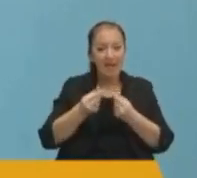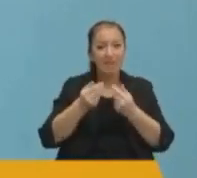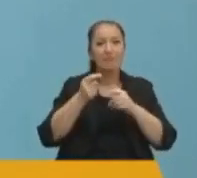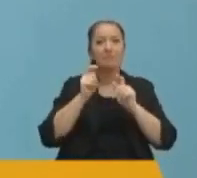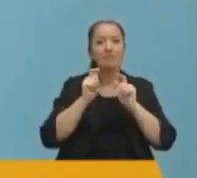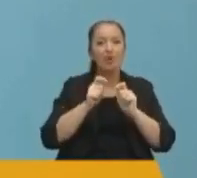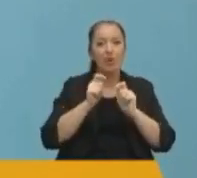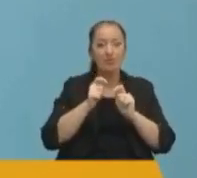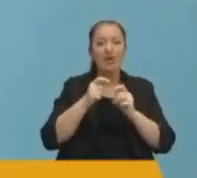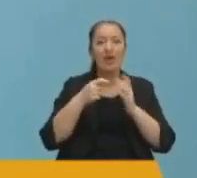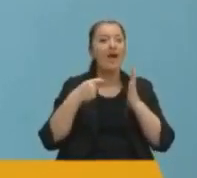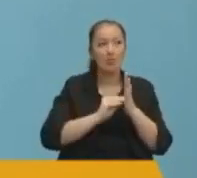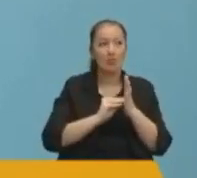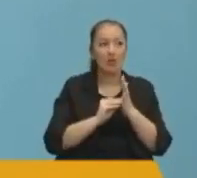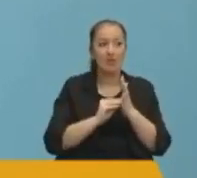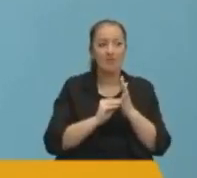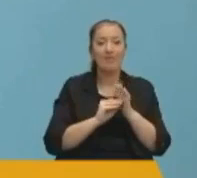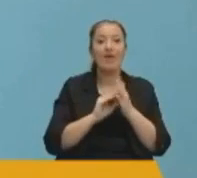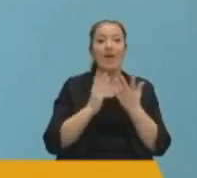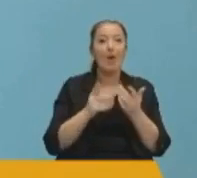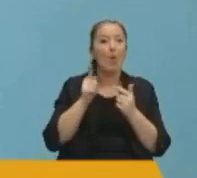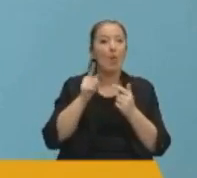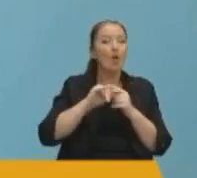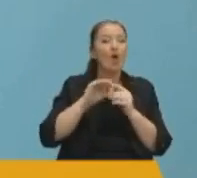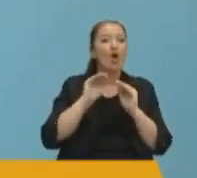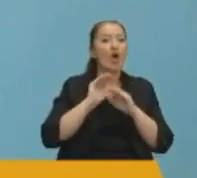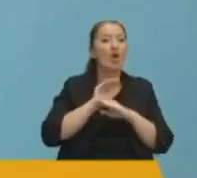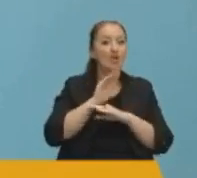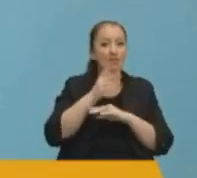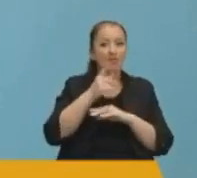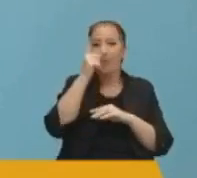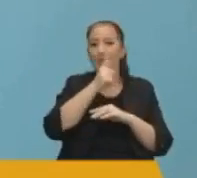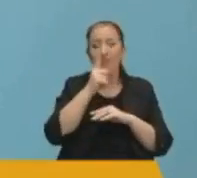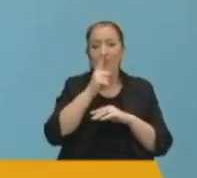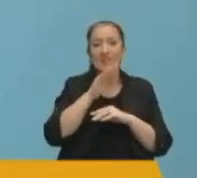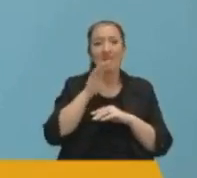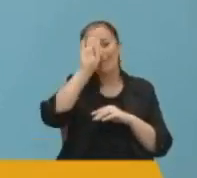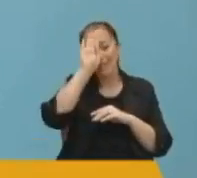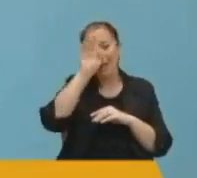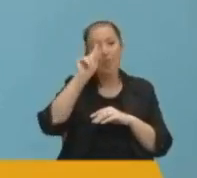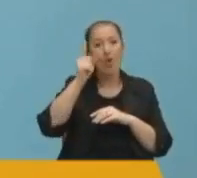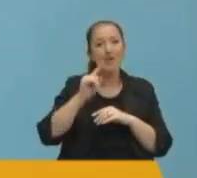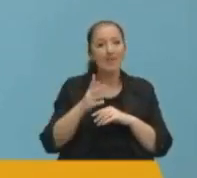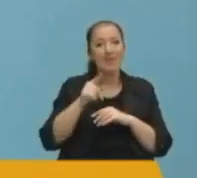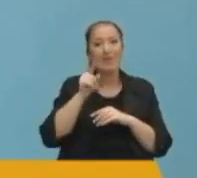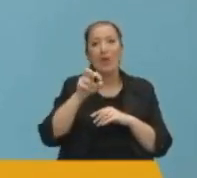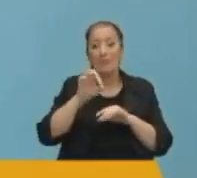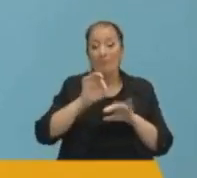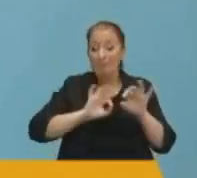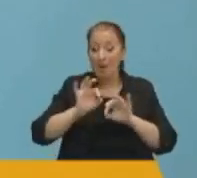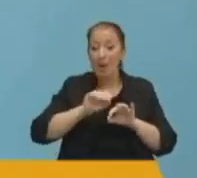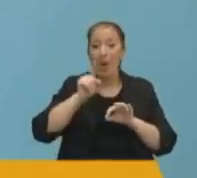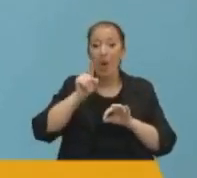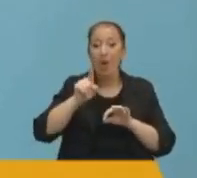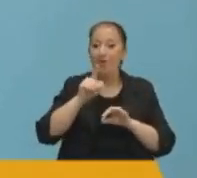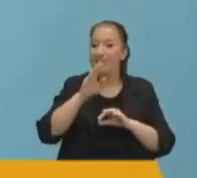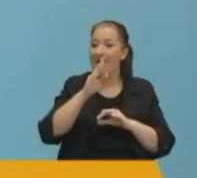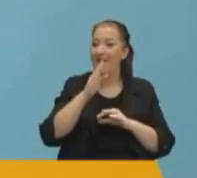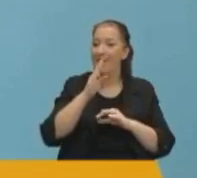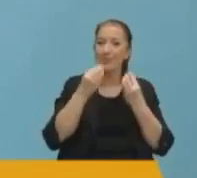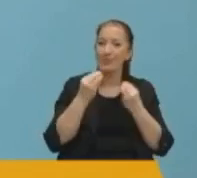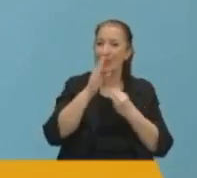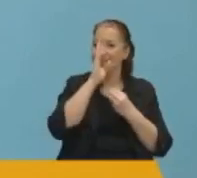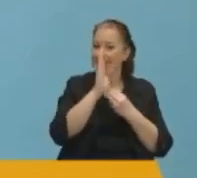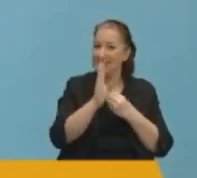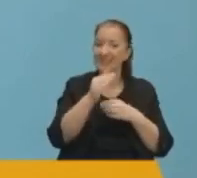adını İstanbul koymuşlar. İşte bu ruhu yaşatmak, dolayısıyla İstanbul'u yönetirken, onu planlarken, ona sadakatle hizmet